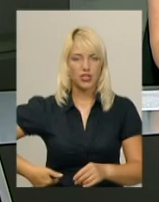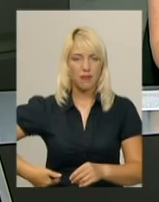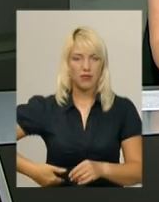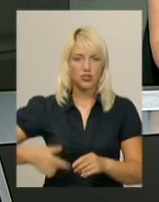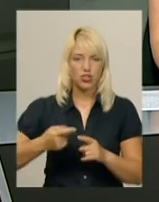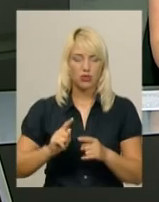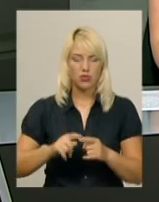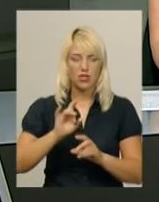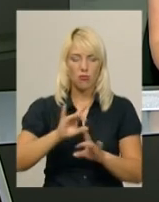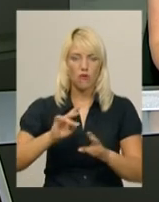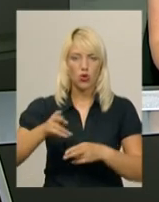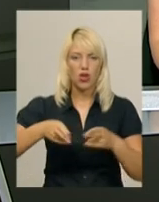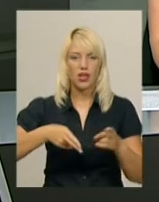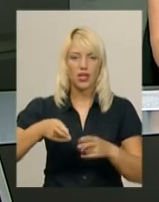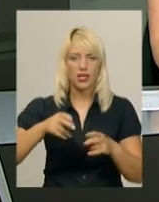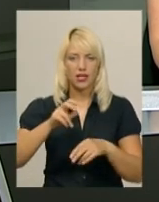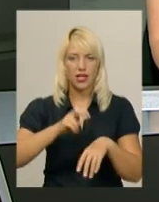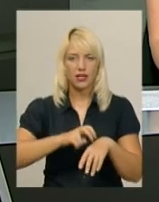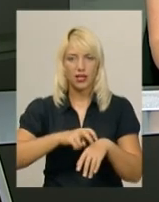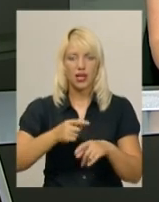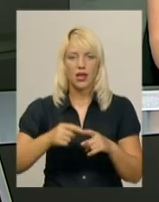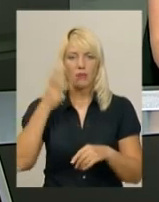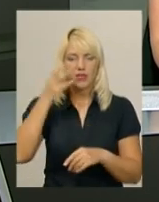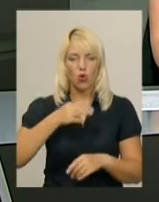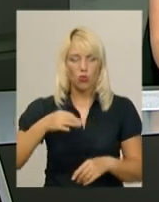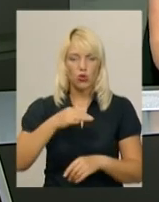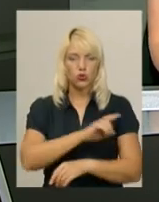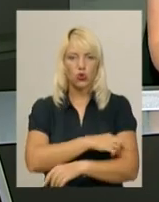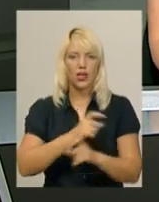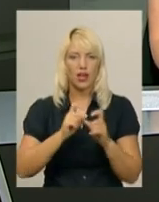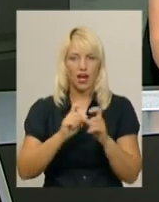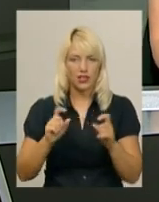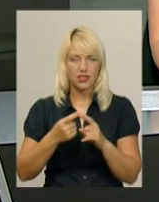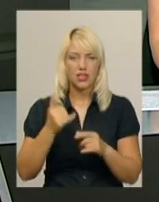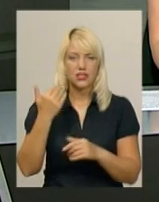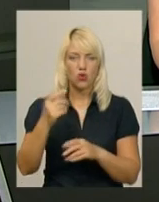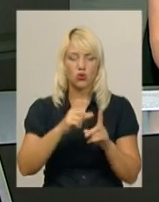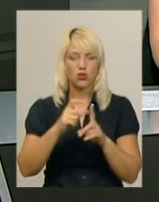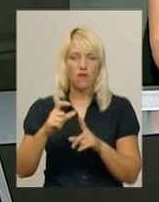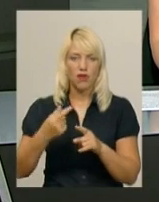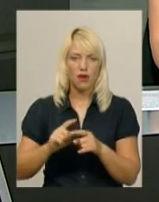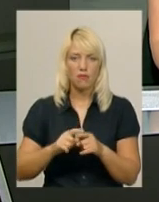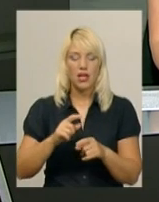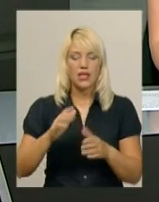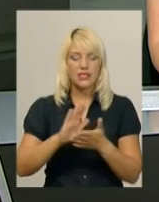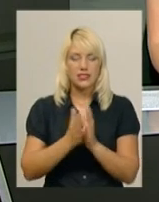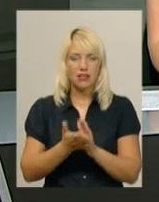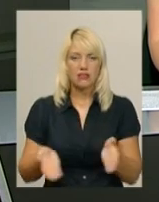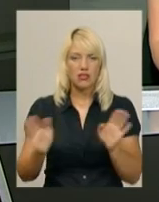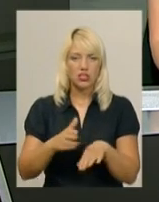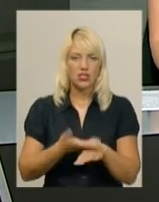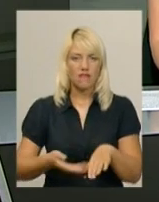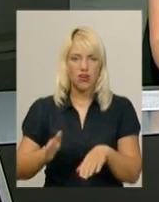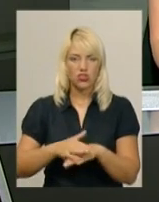повідомив лікар хірургічного відділення Хмельницької обласної лікарні Едуард Латинський. За його словами, стан чоловіка залишається важким.